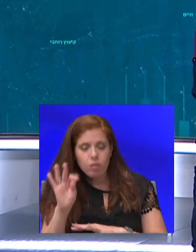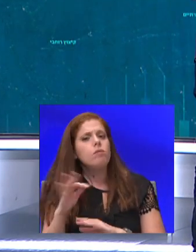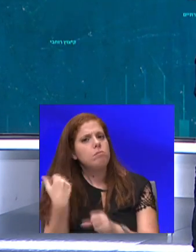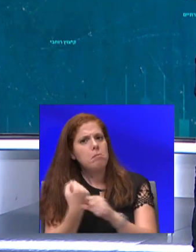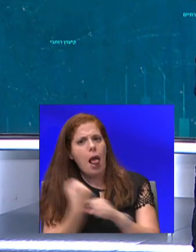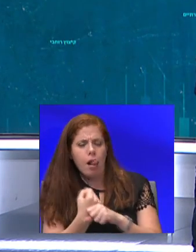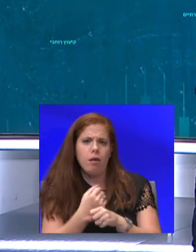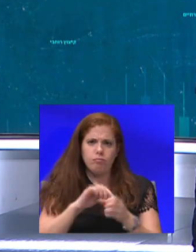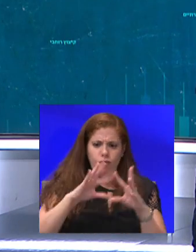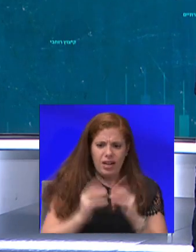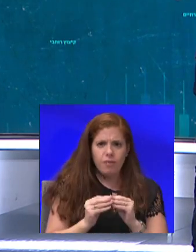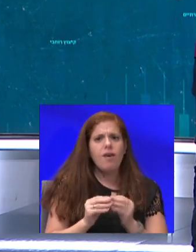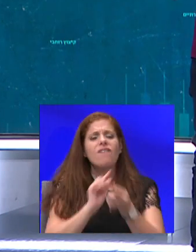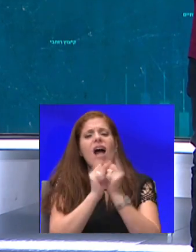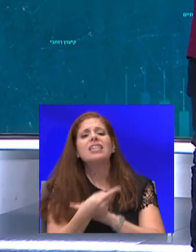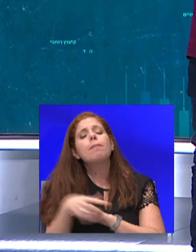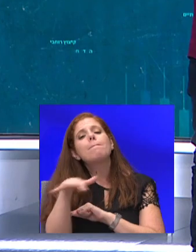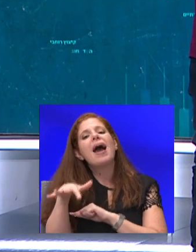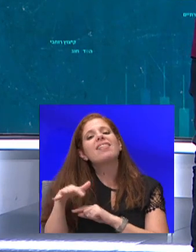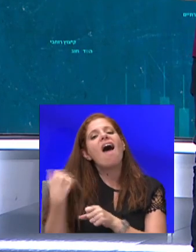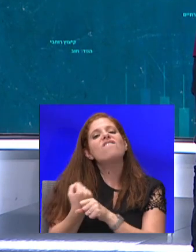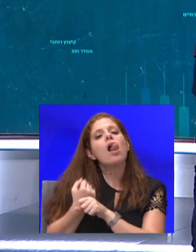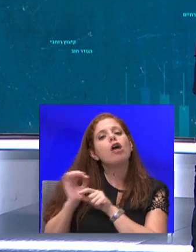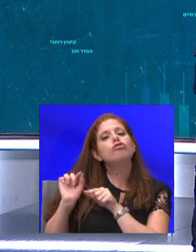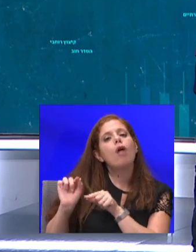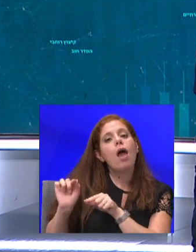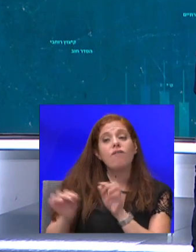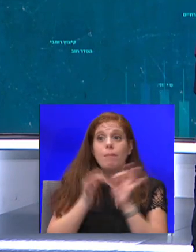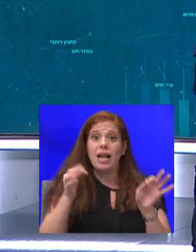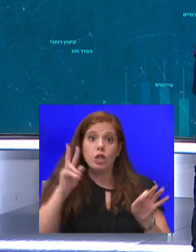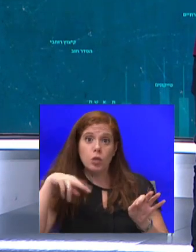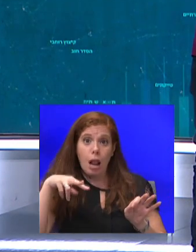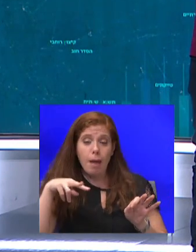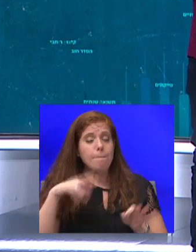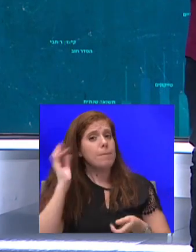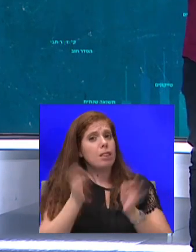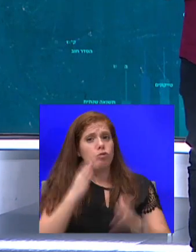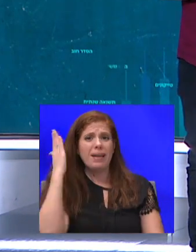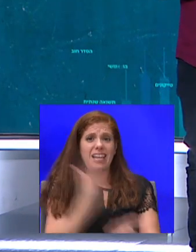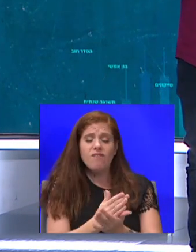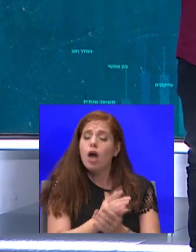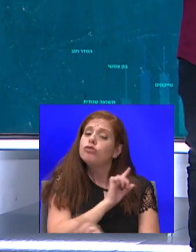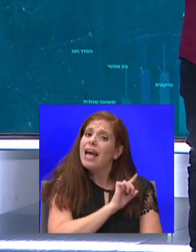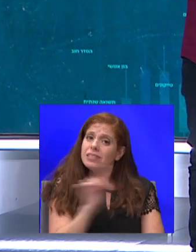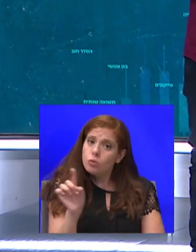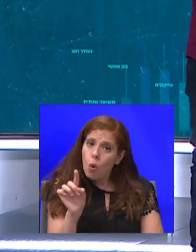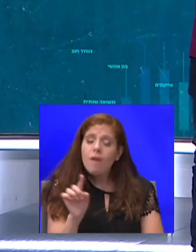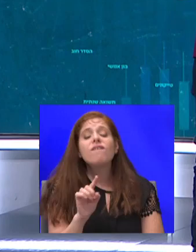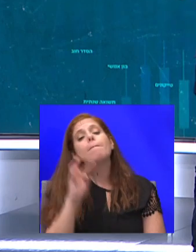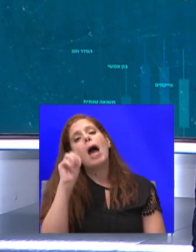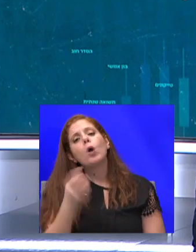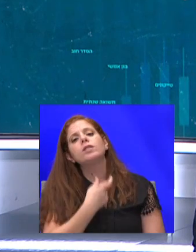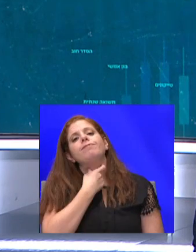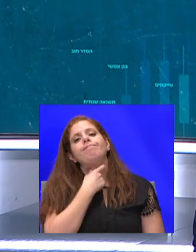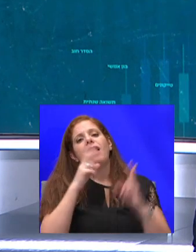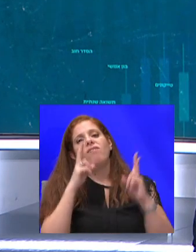ממערכת ההפעלה שלה. אבל בתחילת שנות ה-2000, בית המשפט התערב, קבע שזה פסול, ומייקרוסופט נאלצה להפסיק. זה בדיוק מה